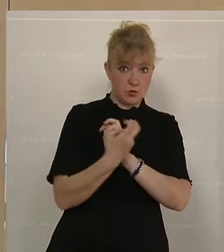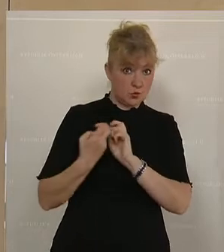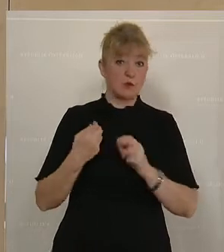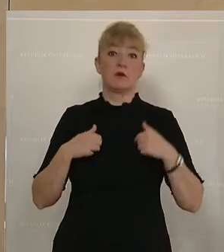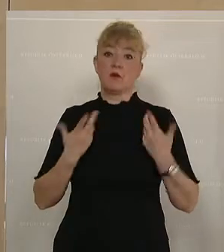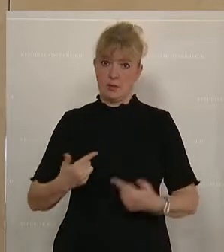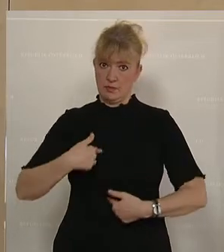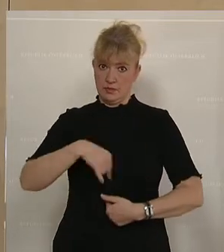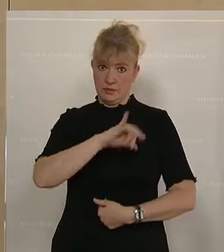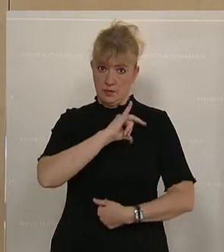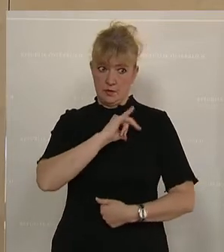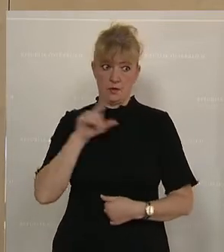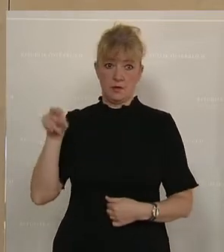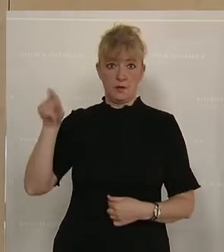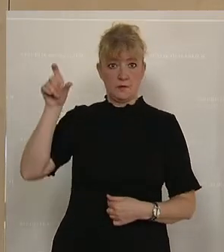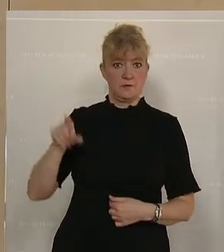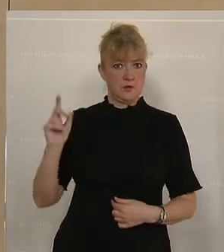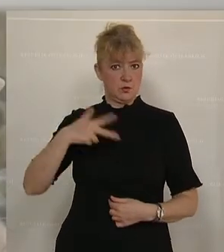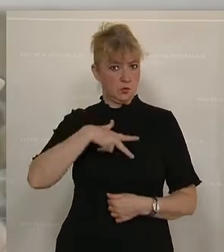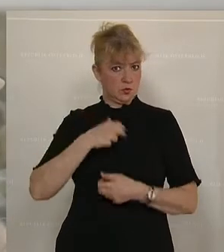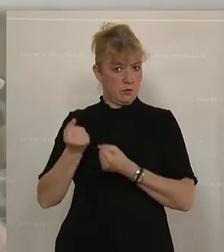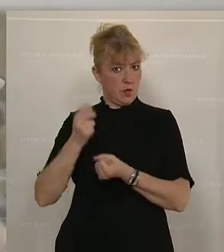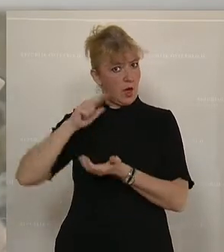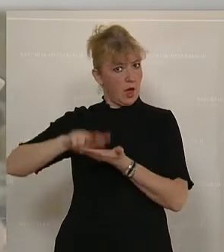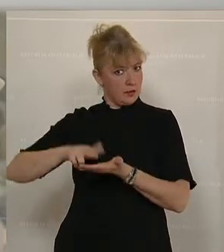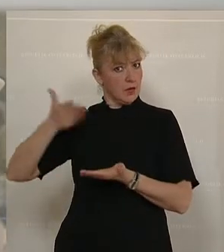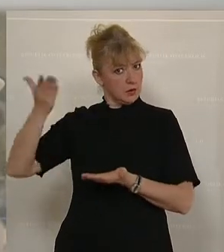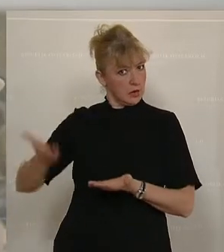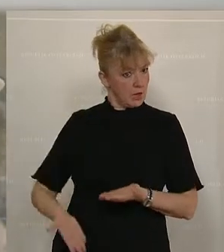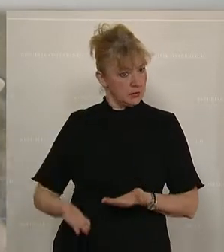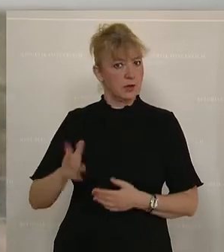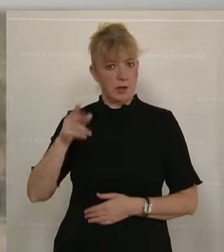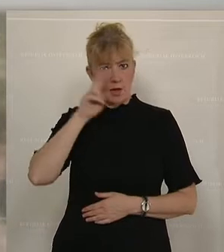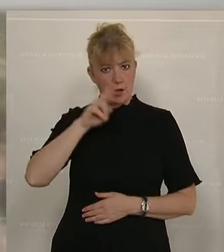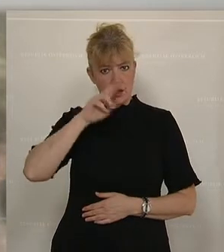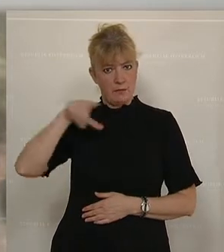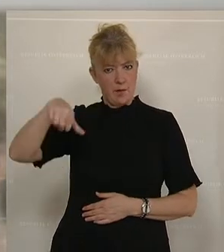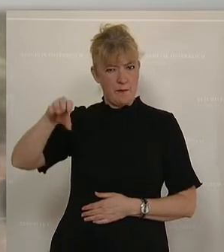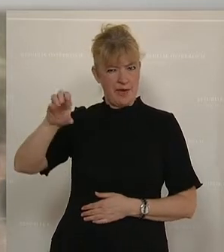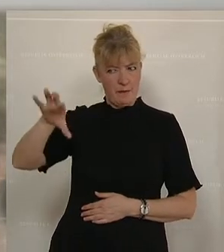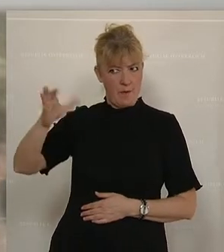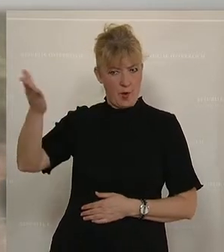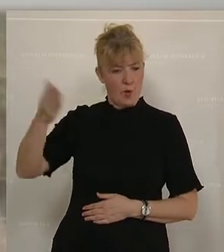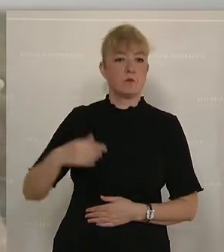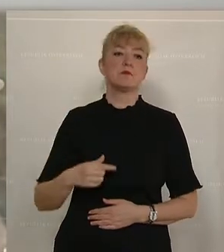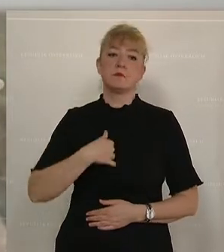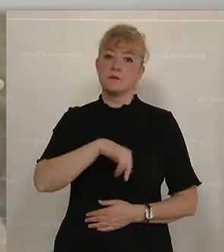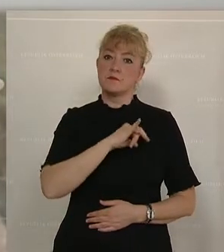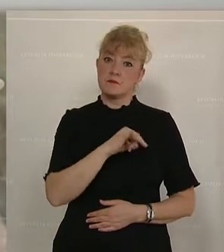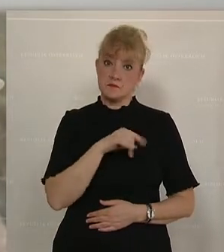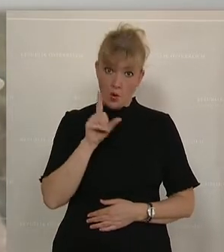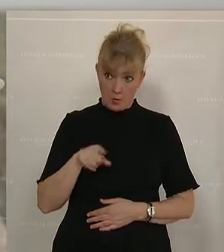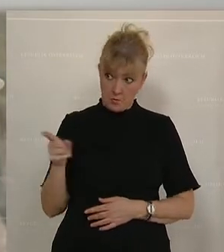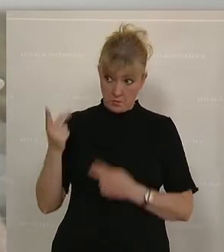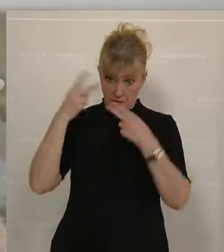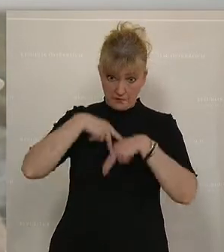gespannt. Du bist ein ausgewiesener Sozialpolitiker, ein anerkanter Sozialpolitiker, lieber Pepo. Bin ich gespannt, ob Sie dann bereit